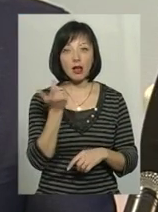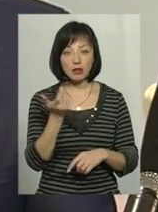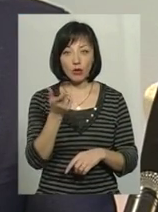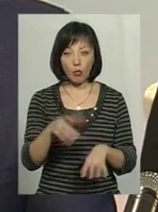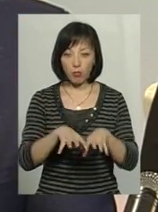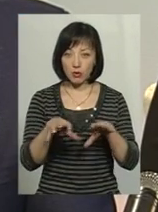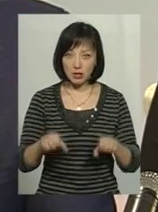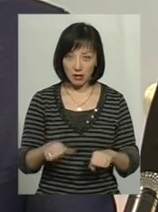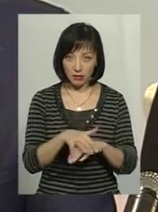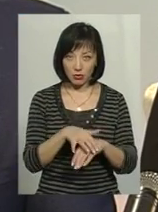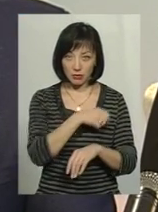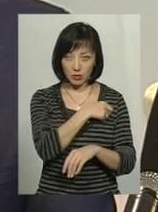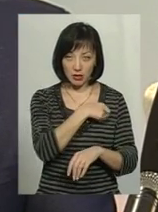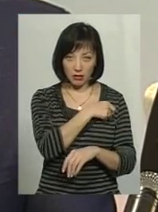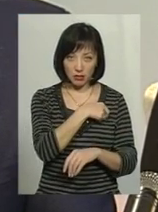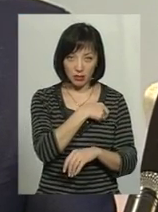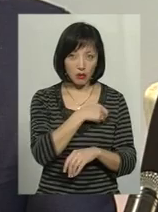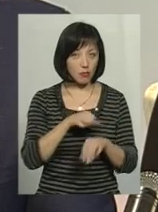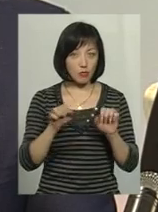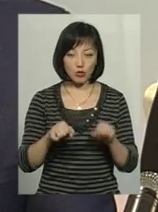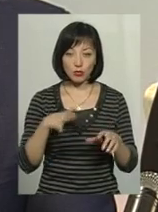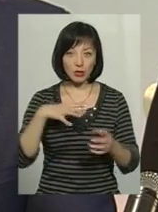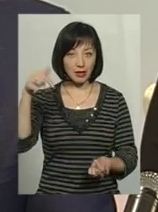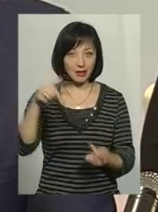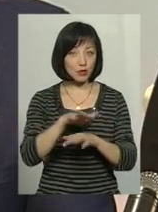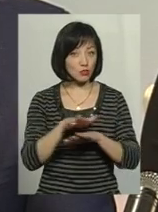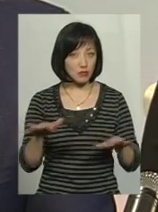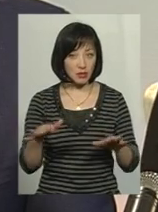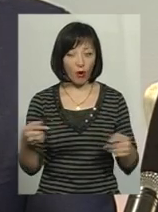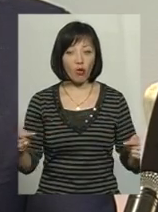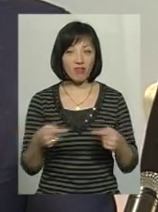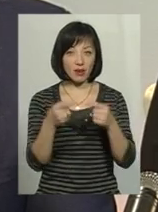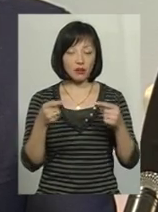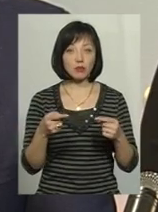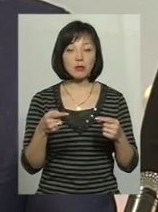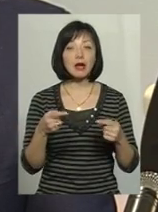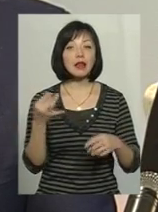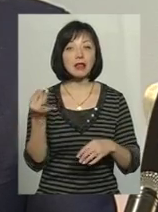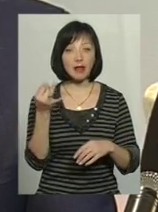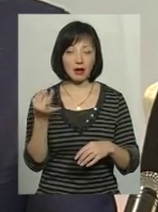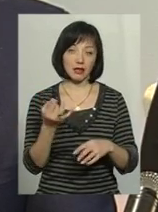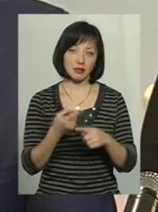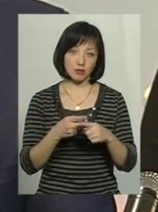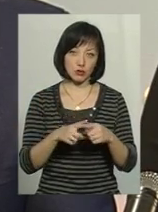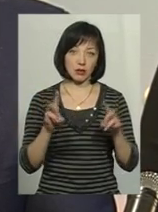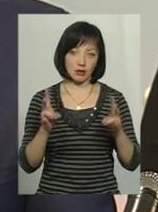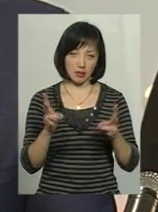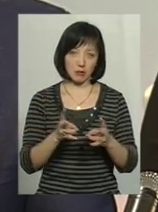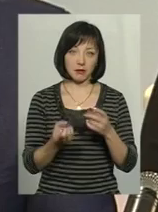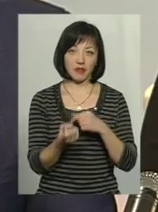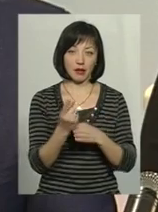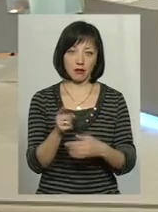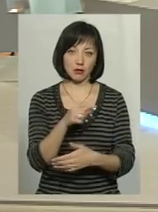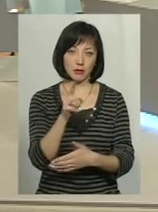посада, яку він займає, будучи депутатом, вона може бути несумісною. Це є конфліктом інтересів, і тому тут по цьому що можуть виникати